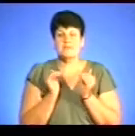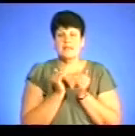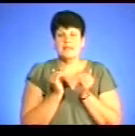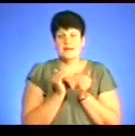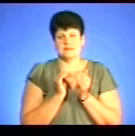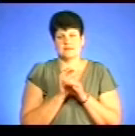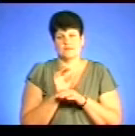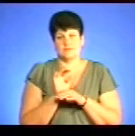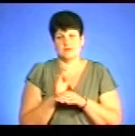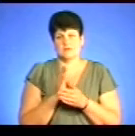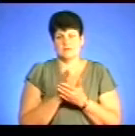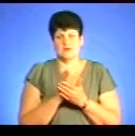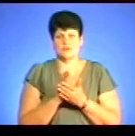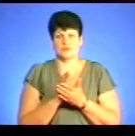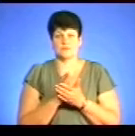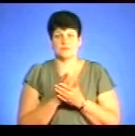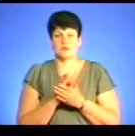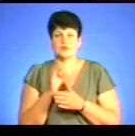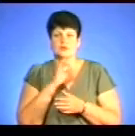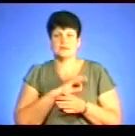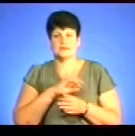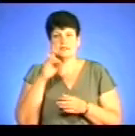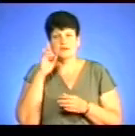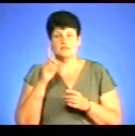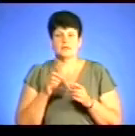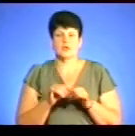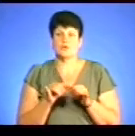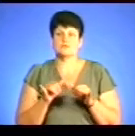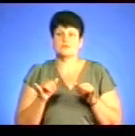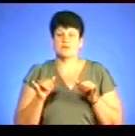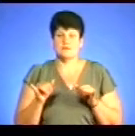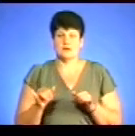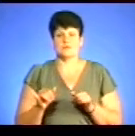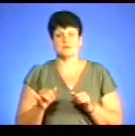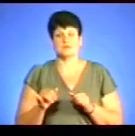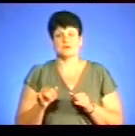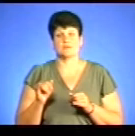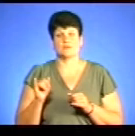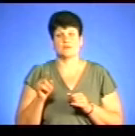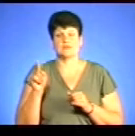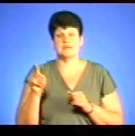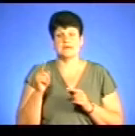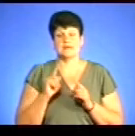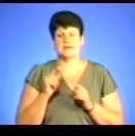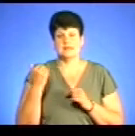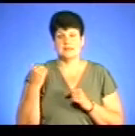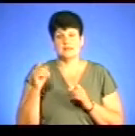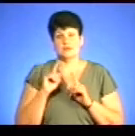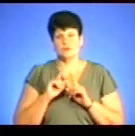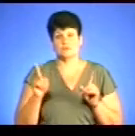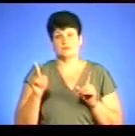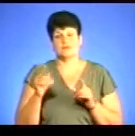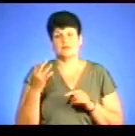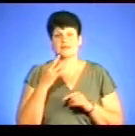які мають всю підтримку від держави. Тобто вони розвивають такий раз бізнес, тому що він є такий носій особливий, це їхнє національне